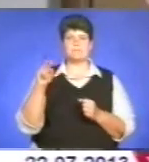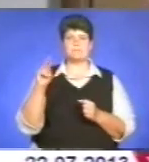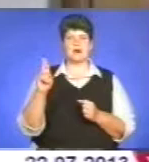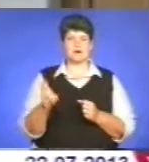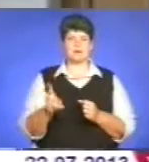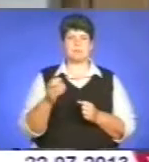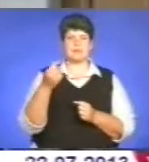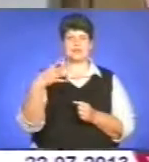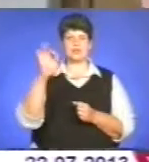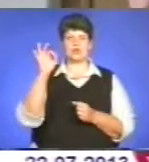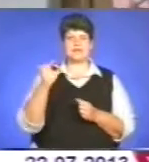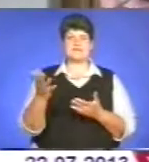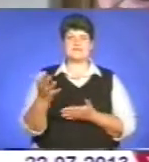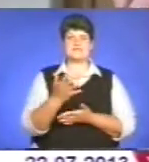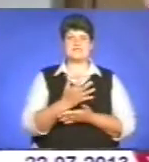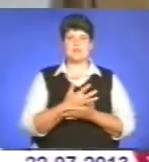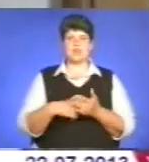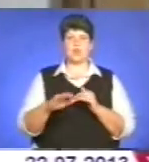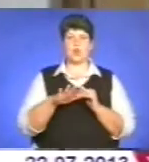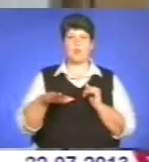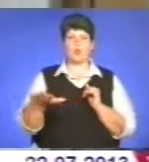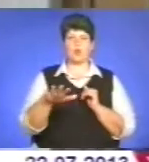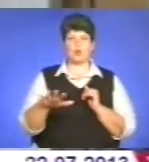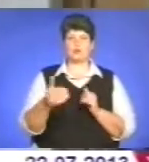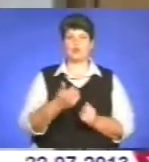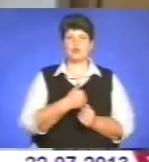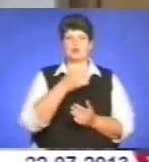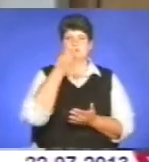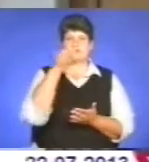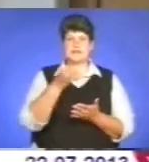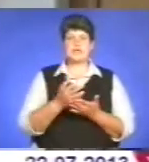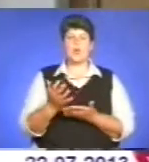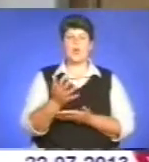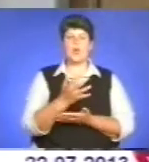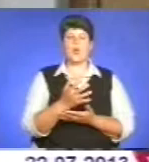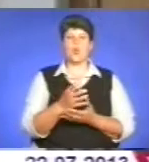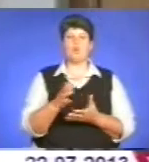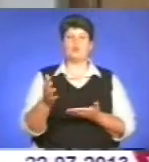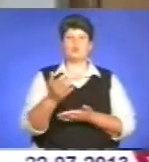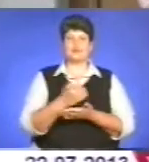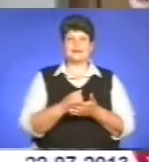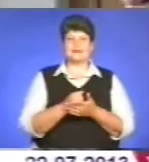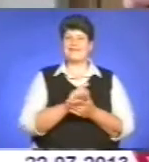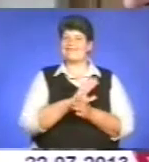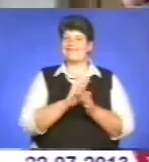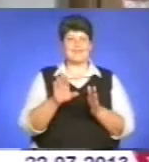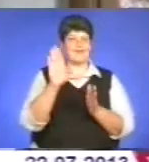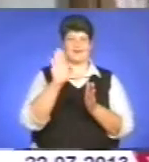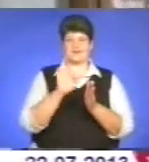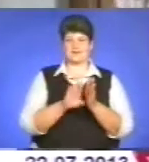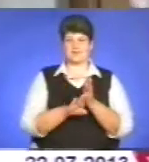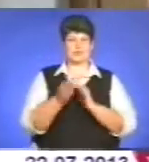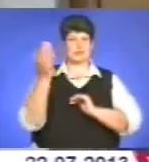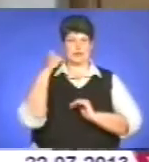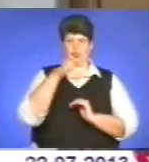% зібрано площ. Так само, хочу сказати, що урожайність озимого ячменю не гірша поки що, в